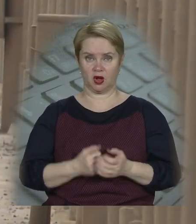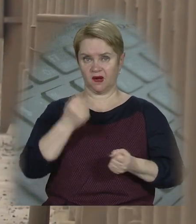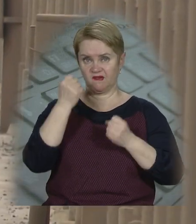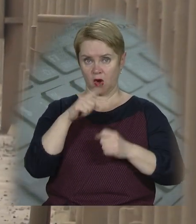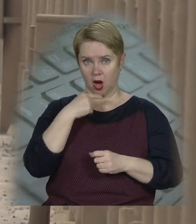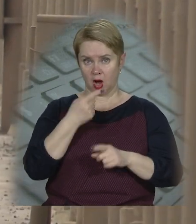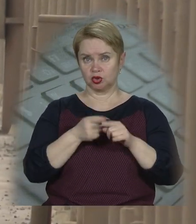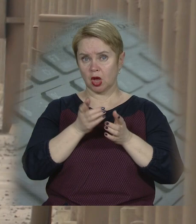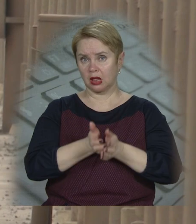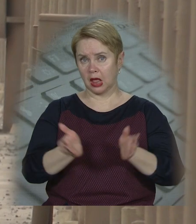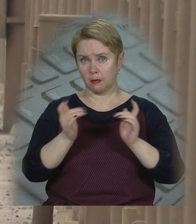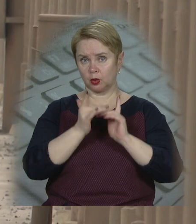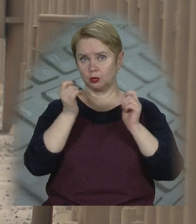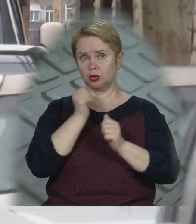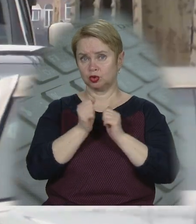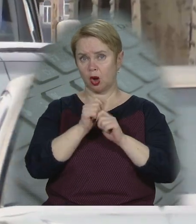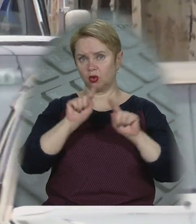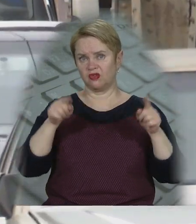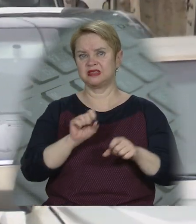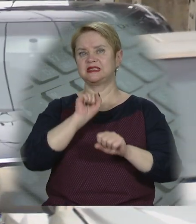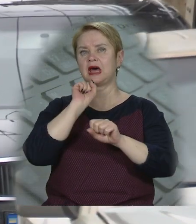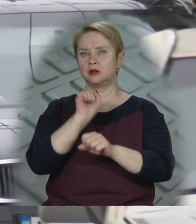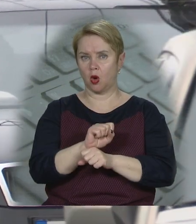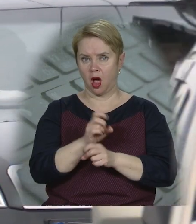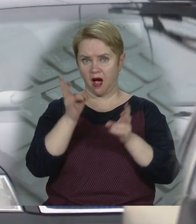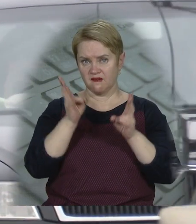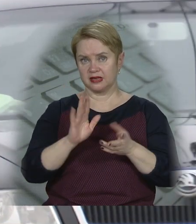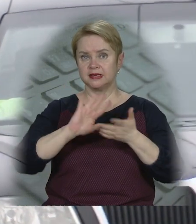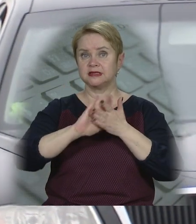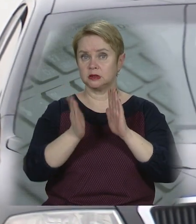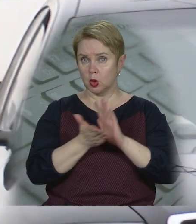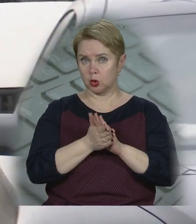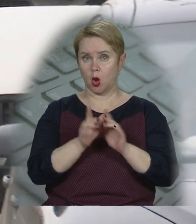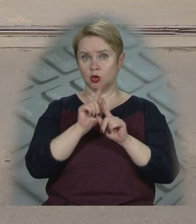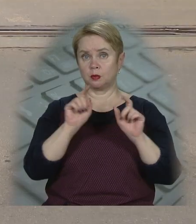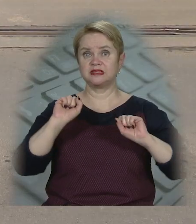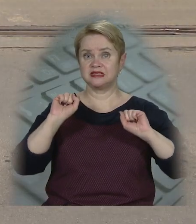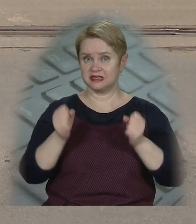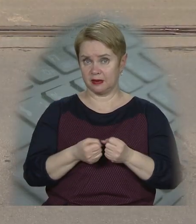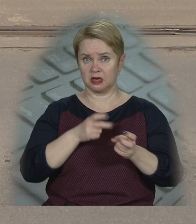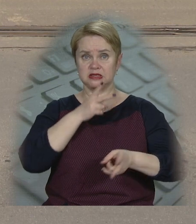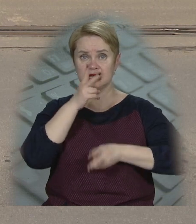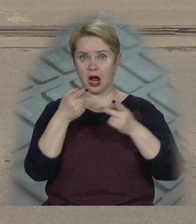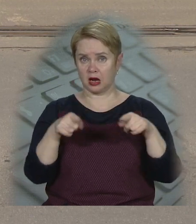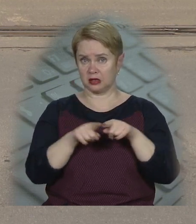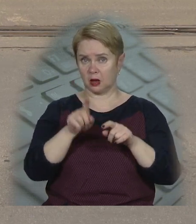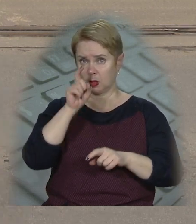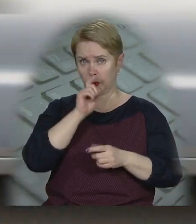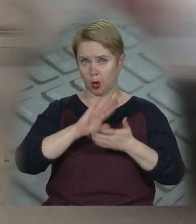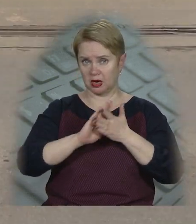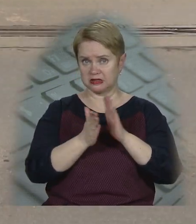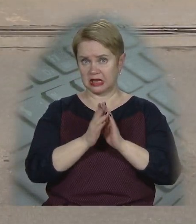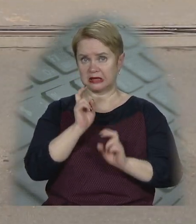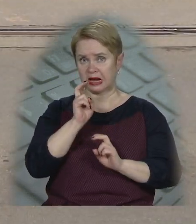Водії кажуть, через ями на мості часто утворюються затори та аварійні ситуації. Особливо взимку. Скаржаться також і на